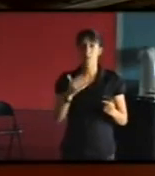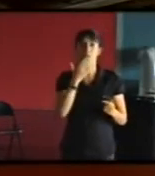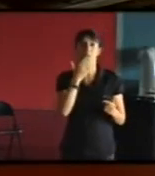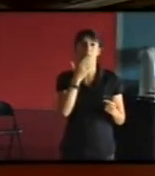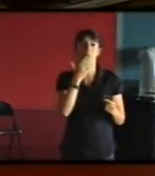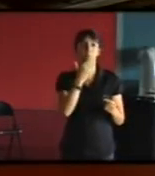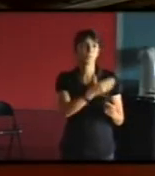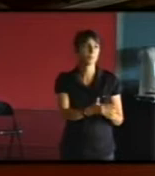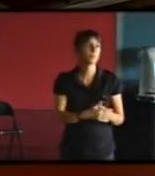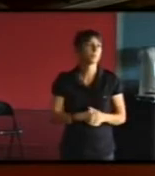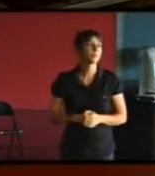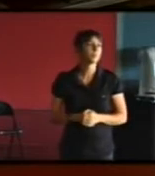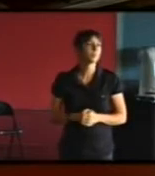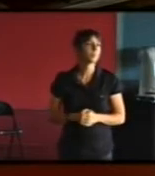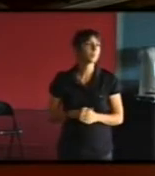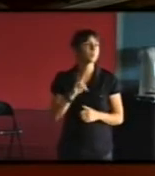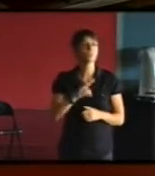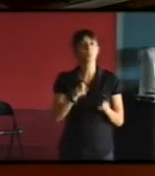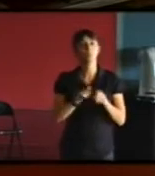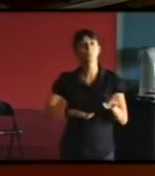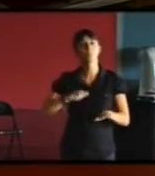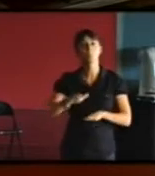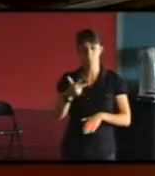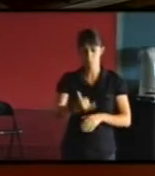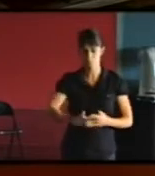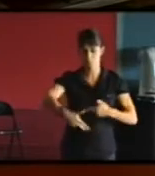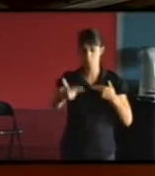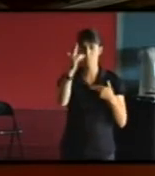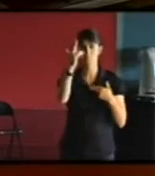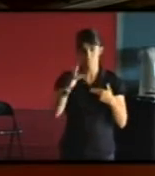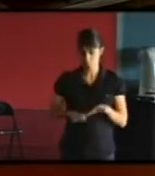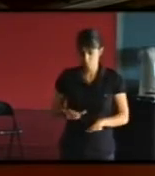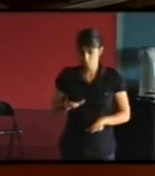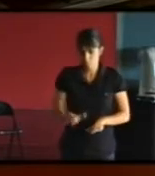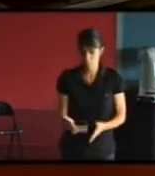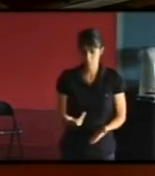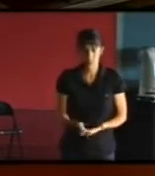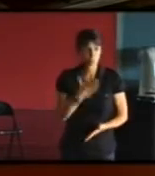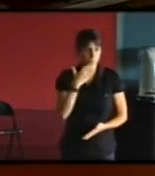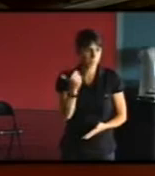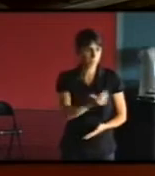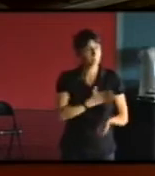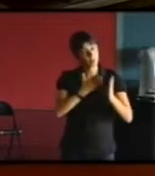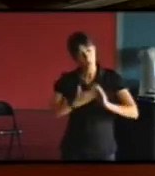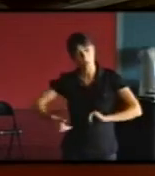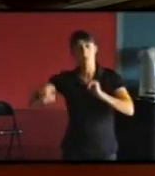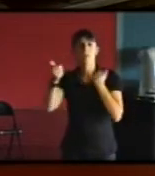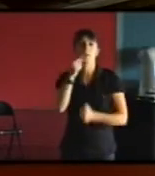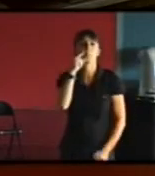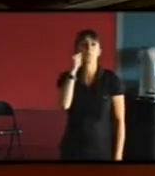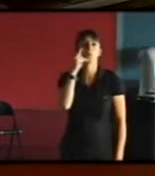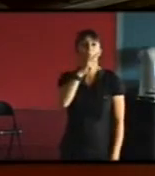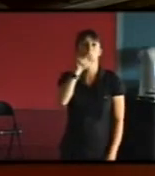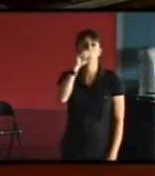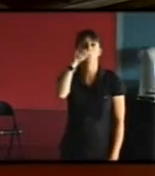pose les questions comme un point de départ sur ces trois jours on enchaîne tout de suite dès que Jamel Clouche et Antoine Debreuil sont là